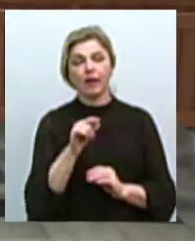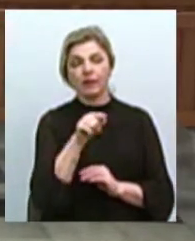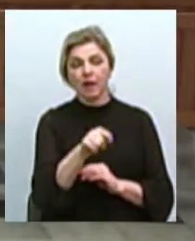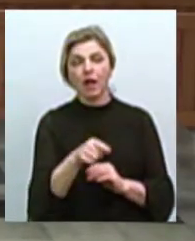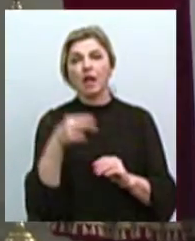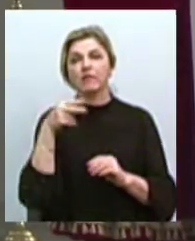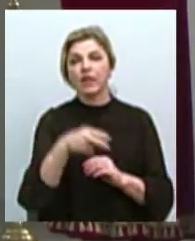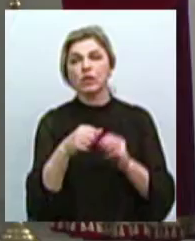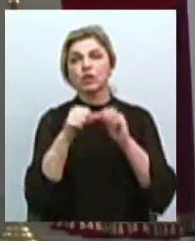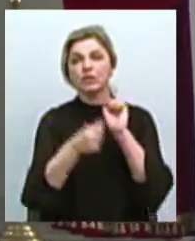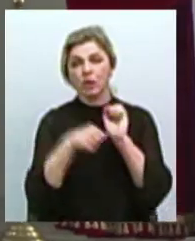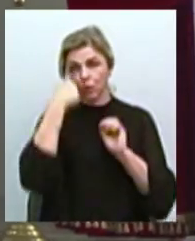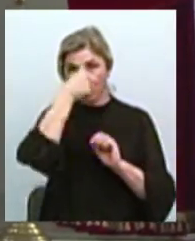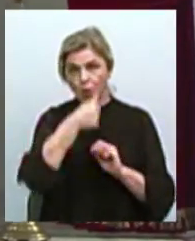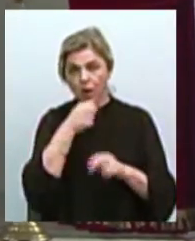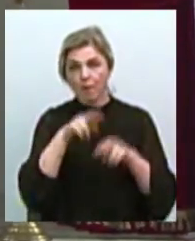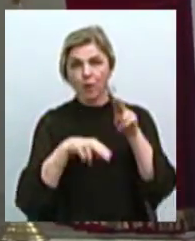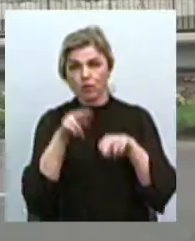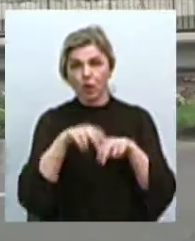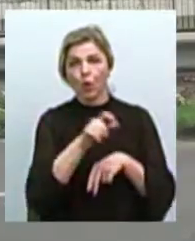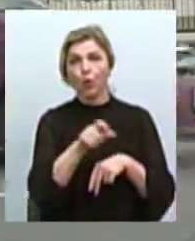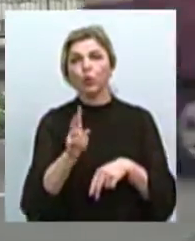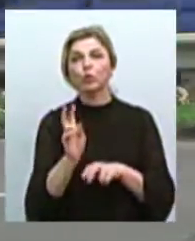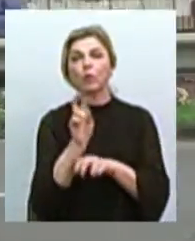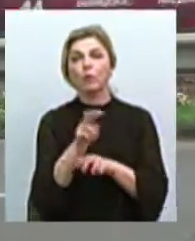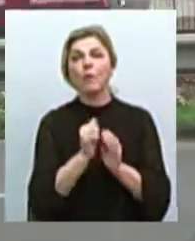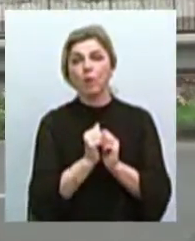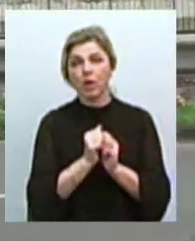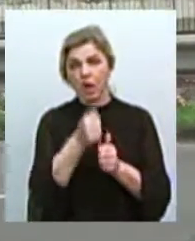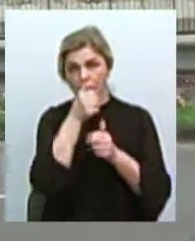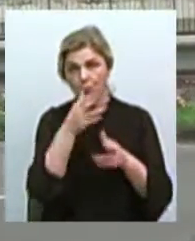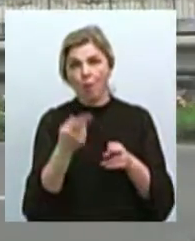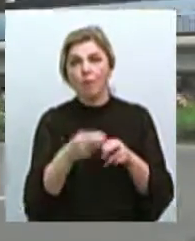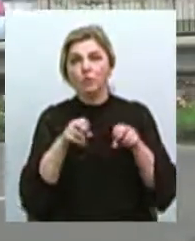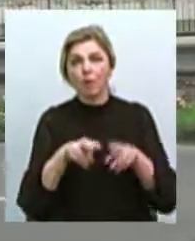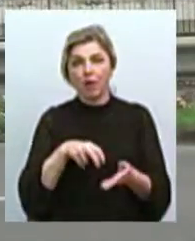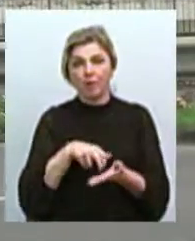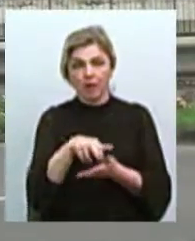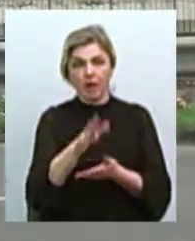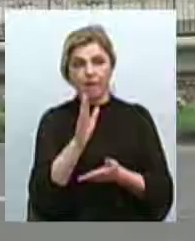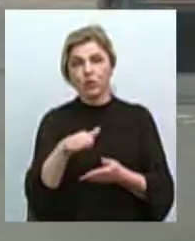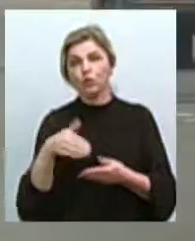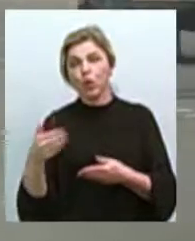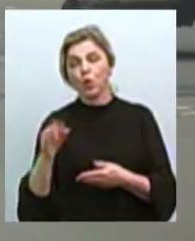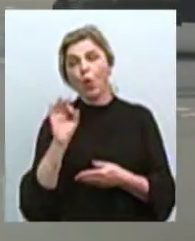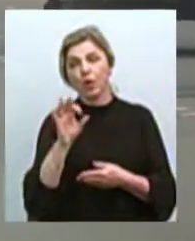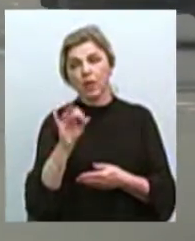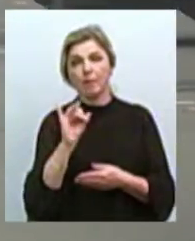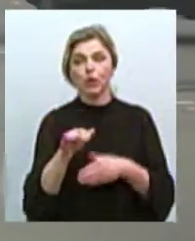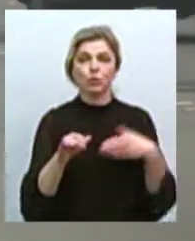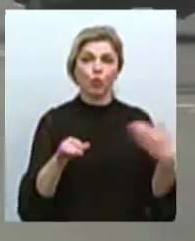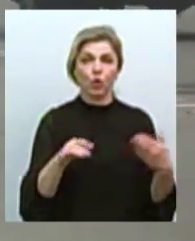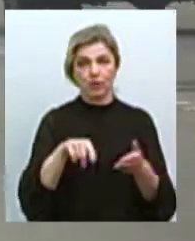року, що люди, які приїжджають на молитви, вони не можуть безпечно перейти дорогу в сторону корабельного району і в сторону міста.